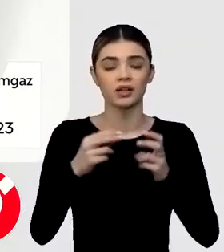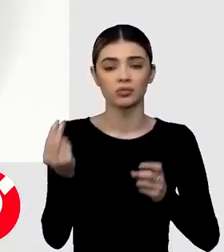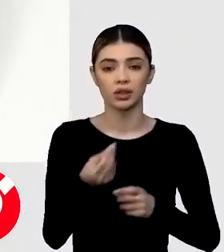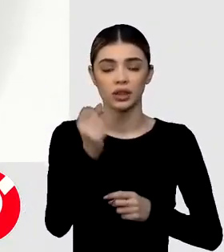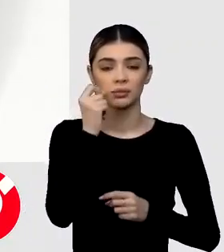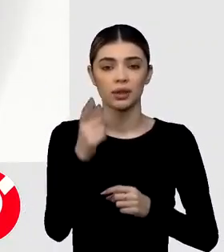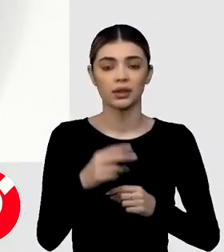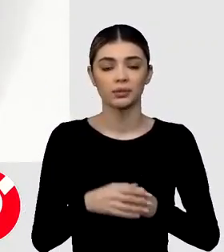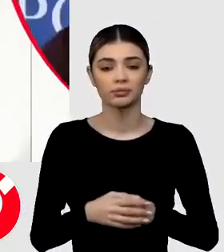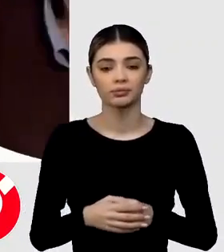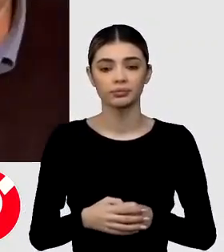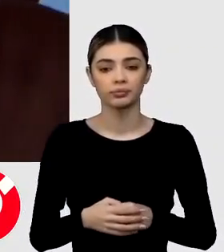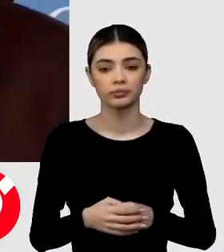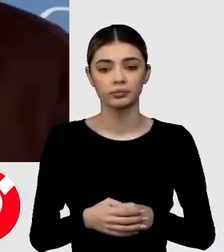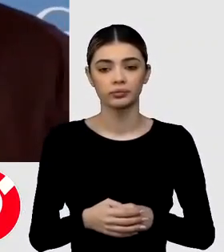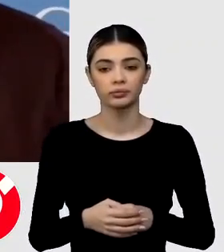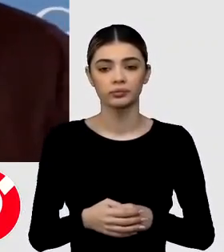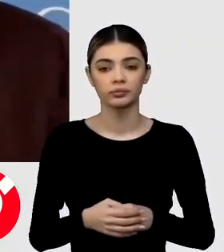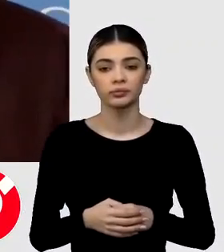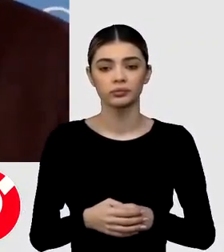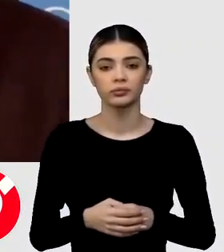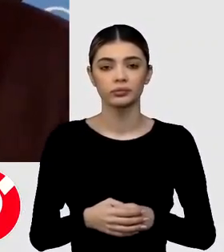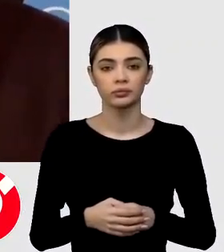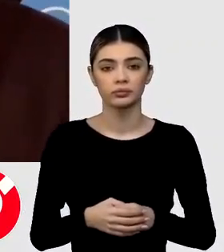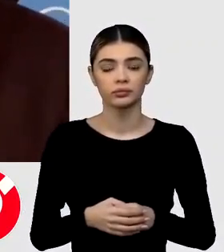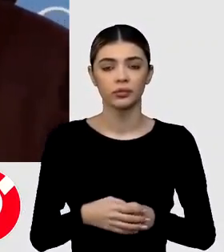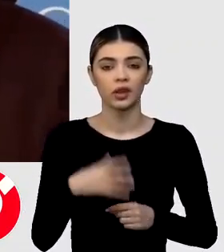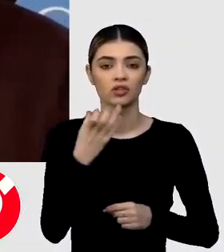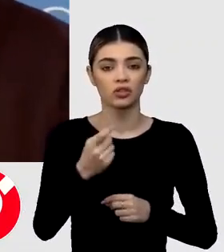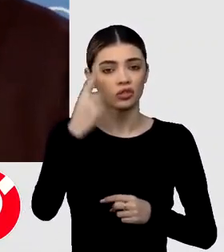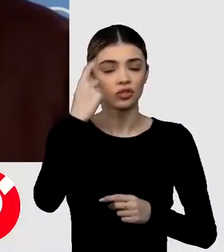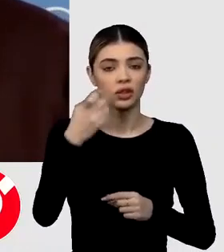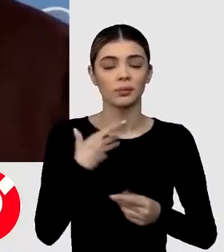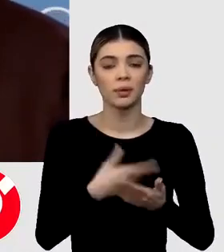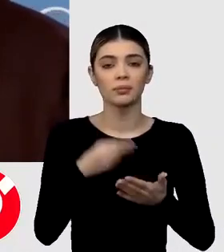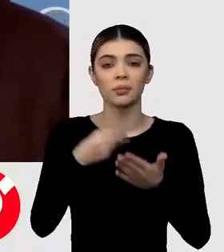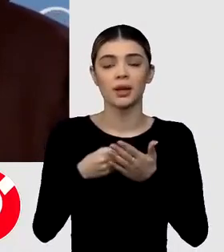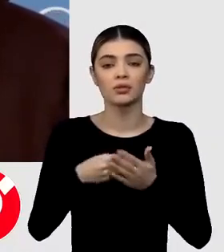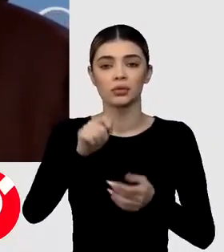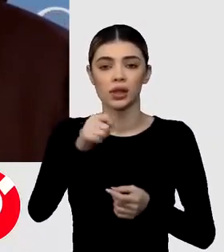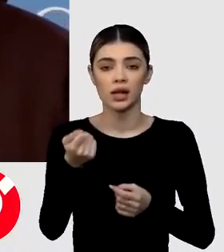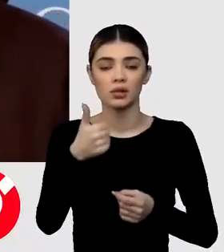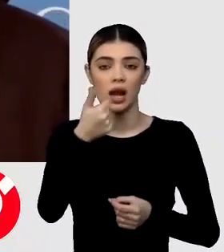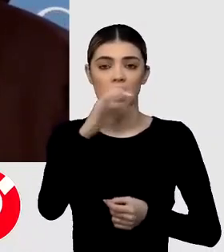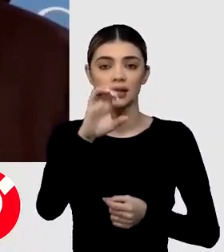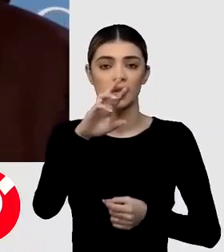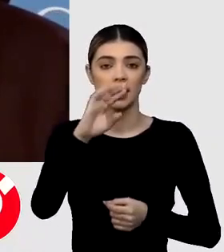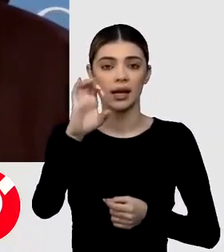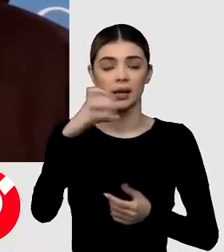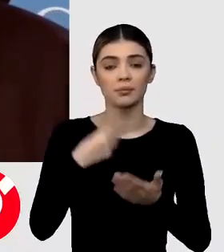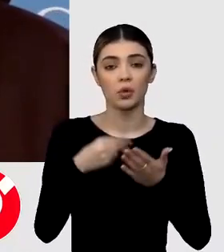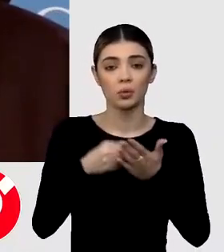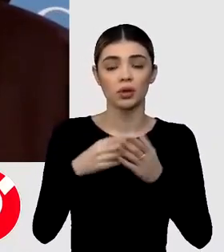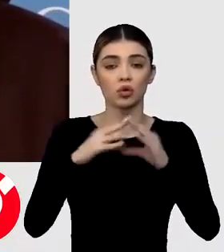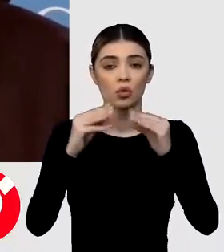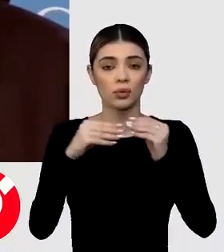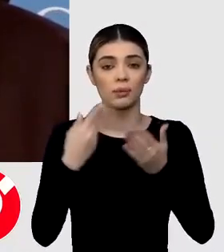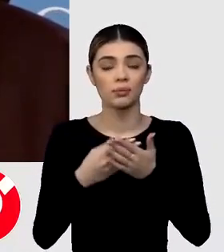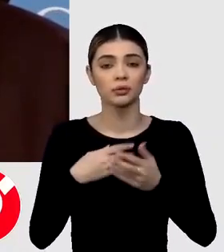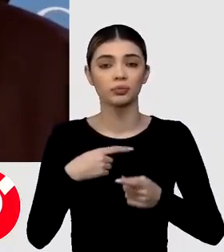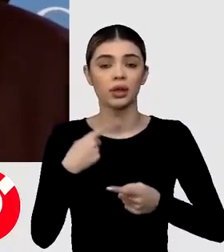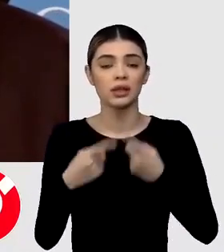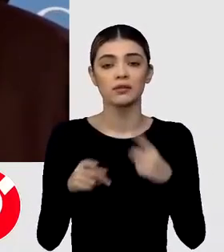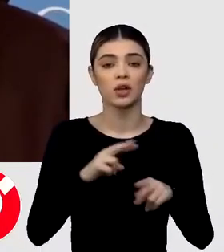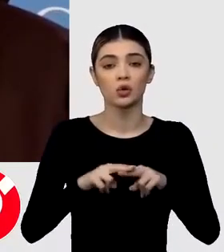Group. Bună ziua, bine ați venit la Lev News. Bună ziua. Ce știm despre prețul gazelor azeri achiziționate de România în